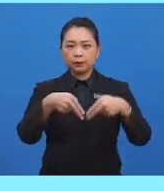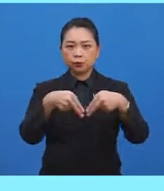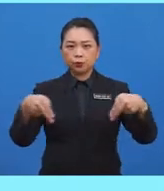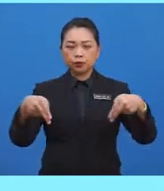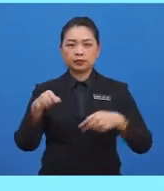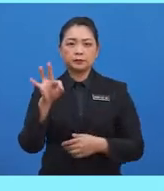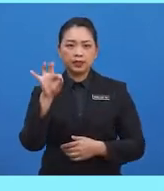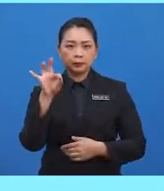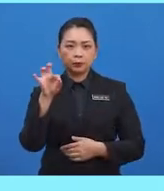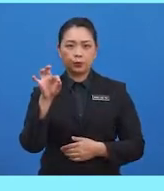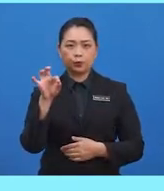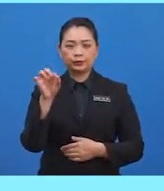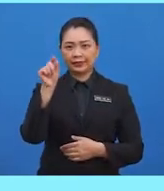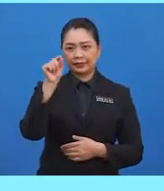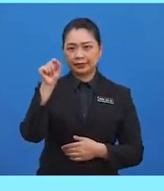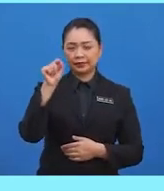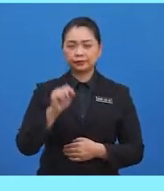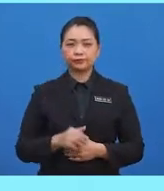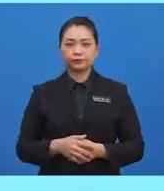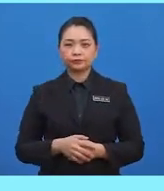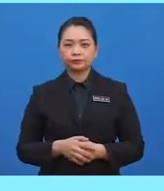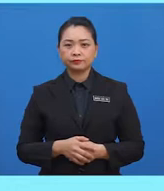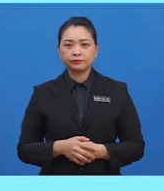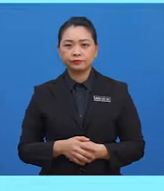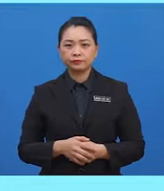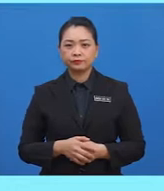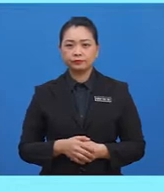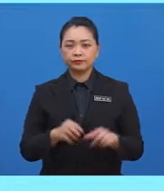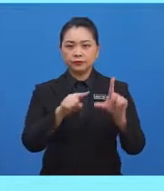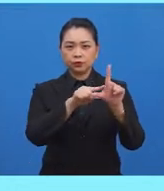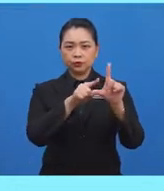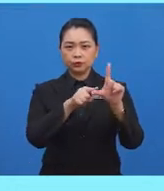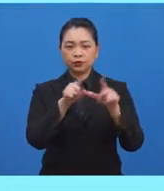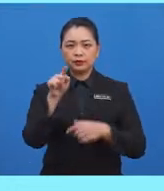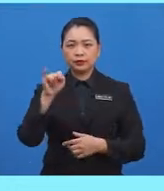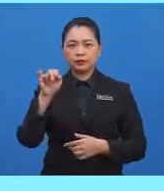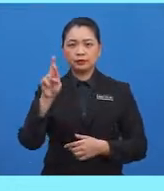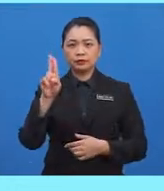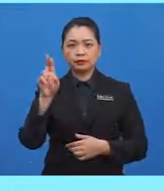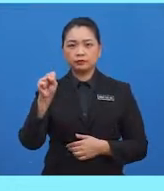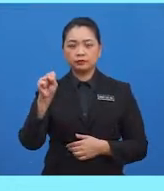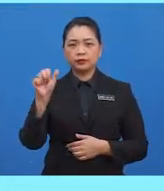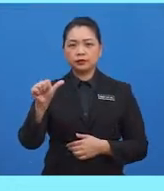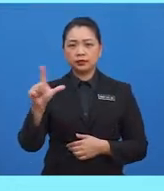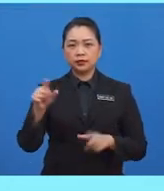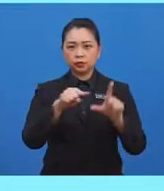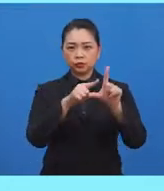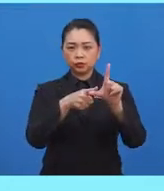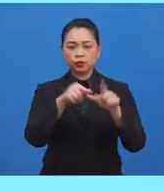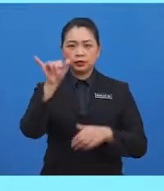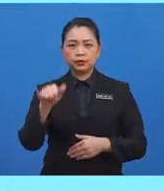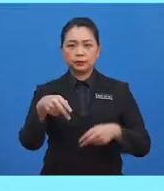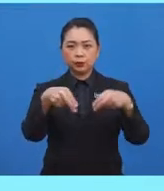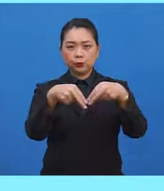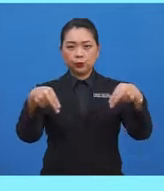berukuran 90 darjah. Sudut tirus ialah sudut yang